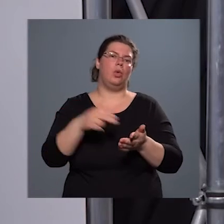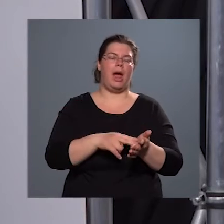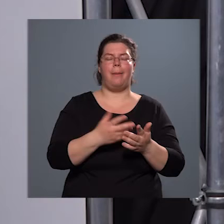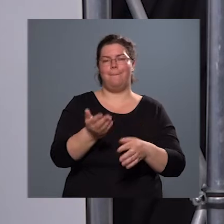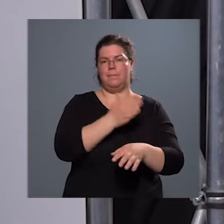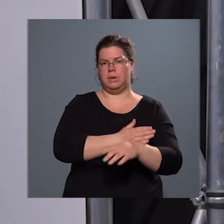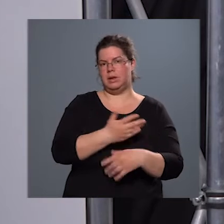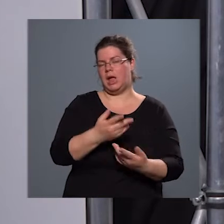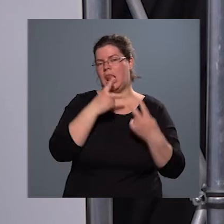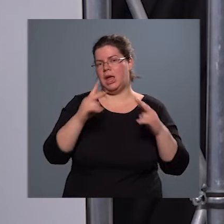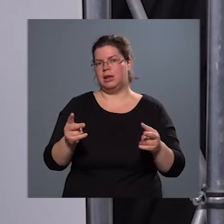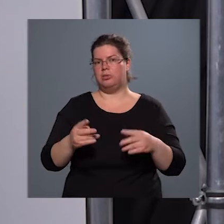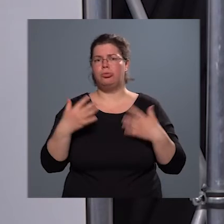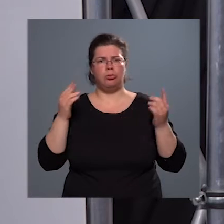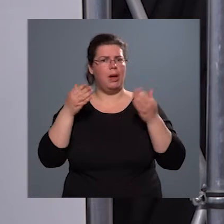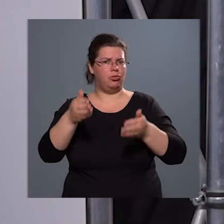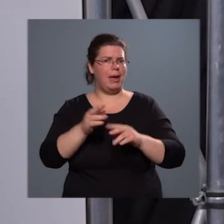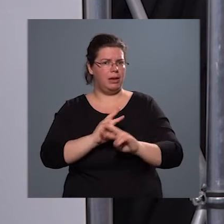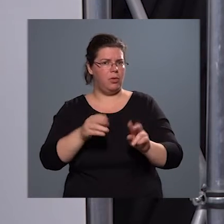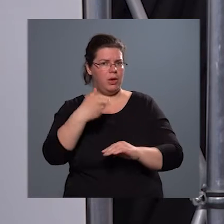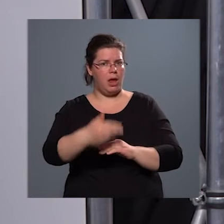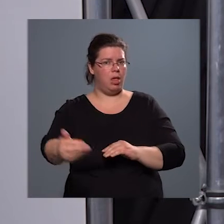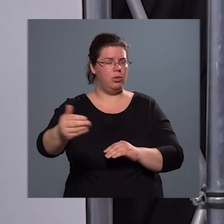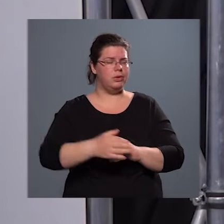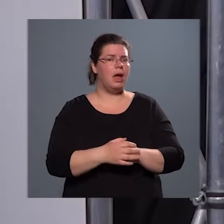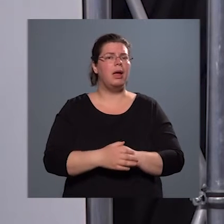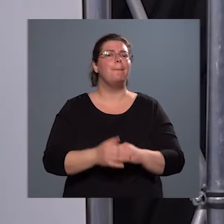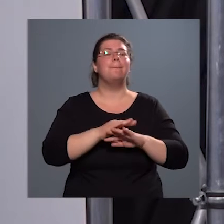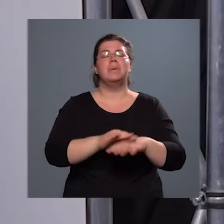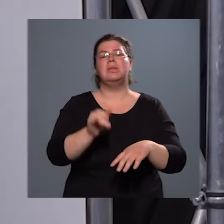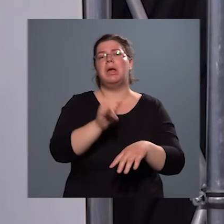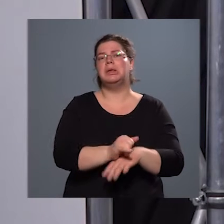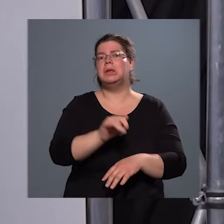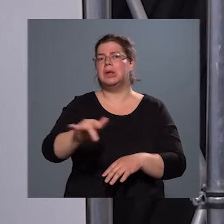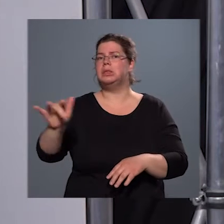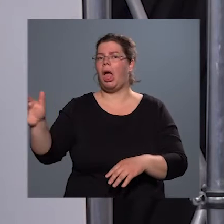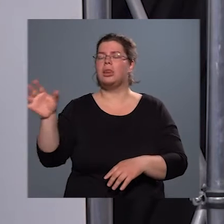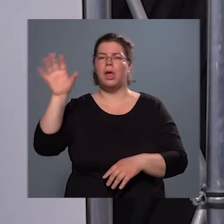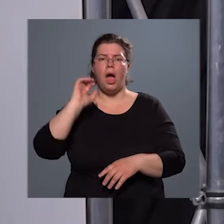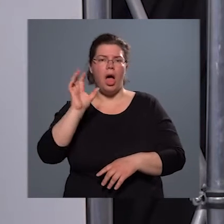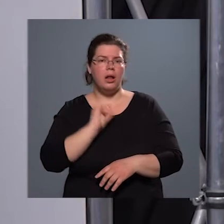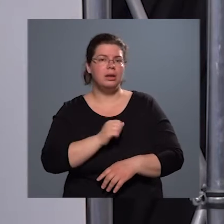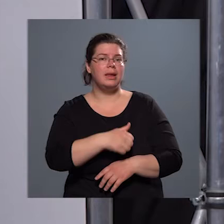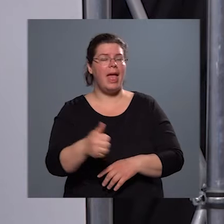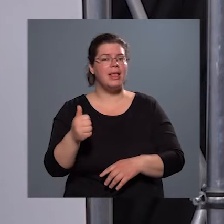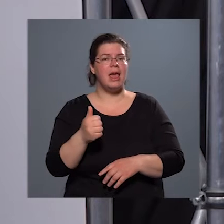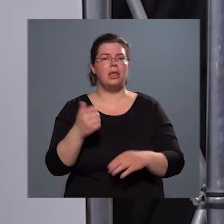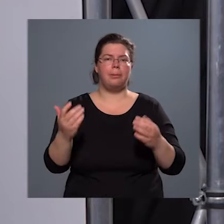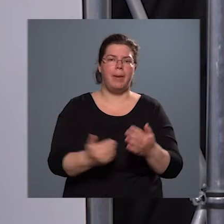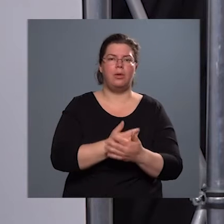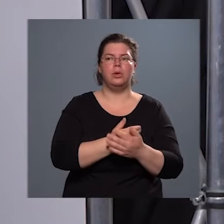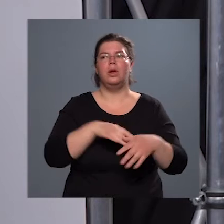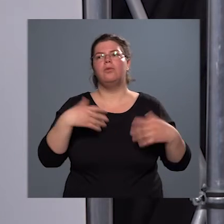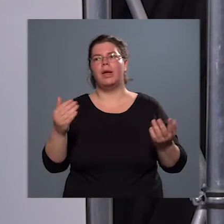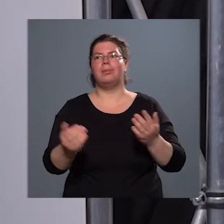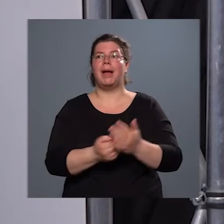óriási perspektívák előtt áll. Tehát minden héten szinte hallani egy-egy megújuló vagy